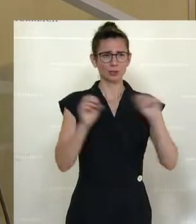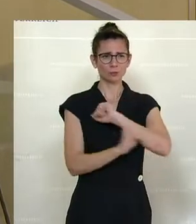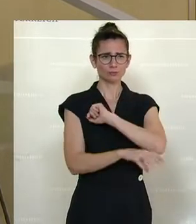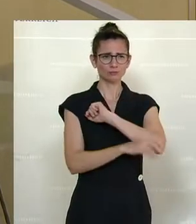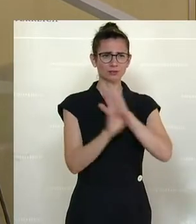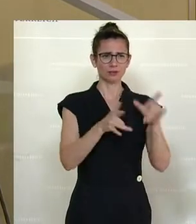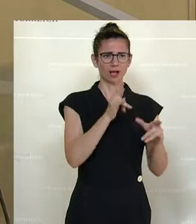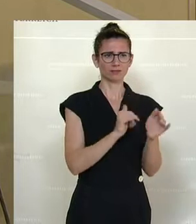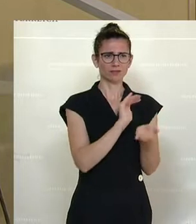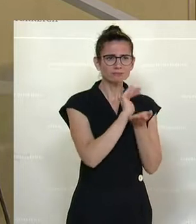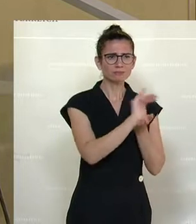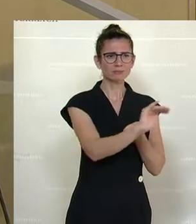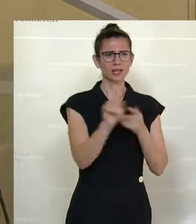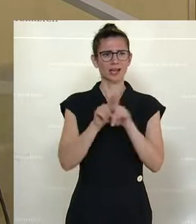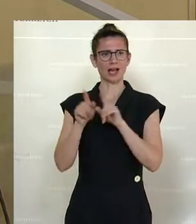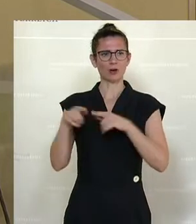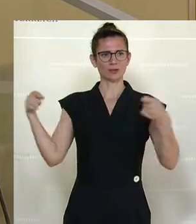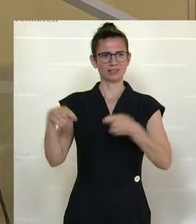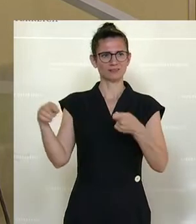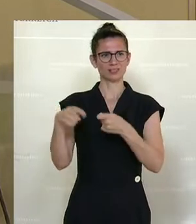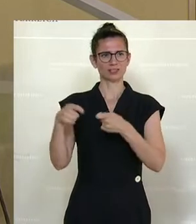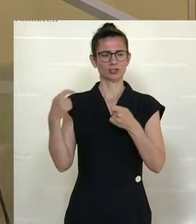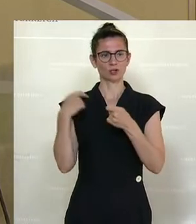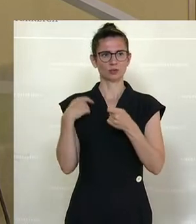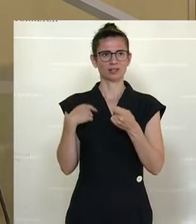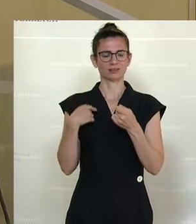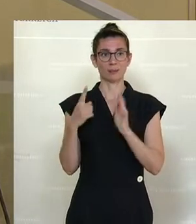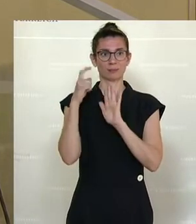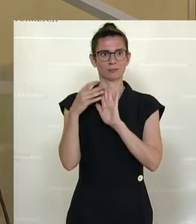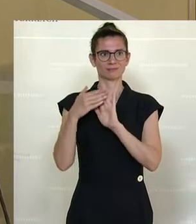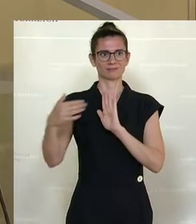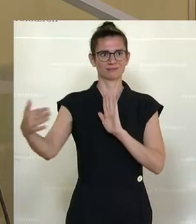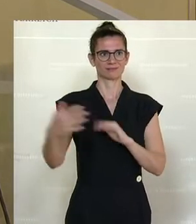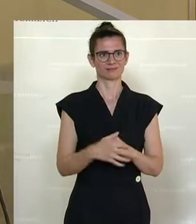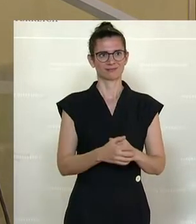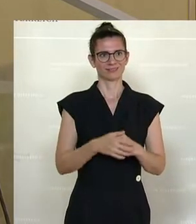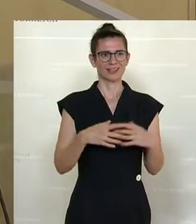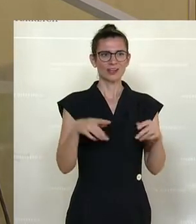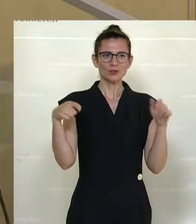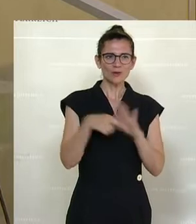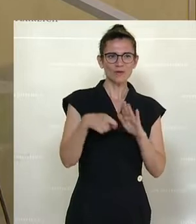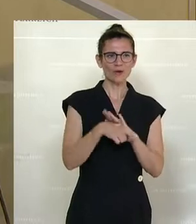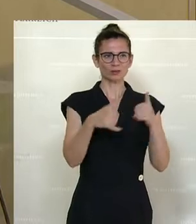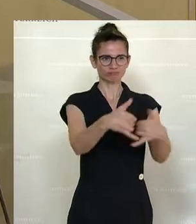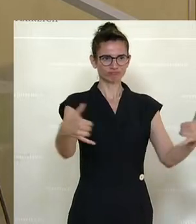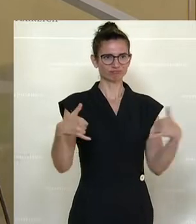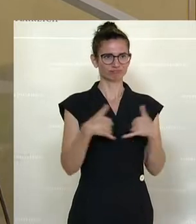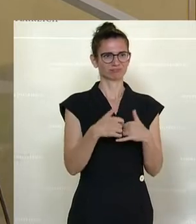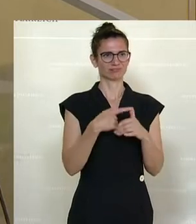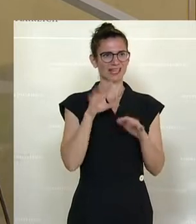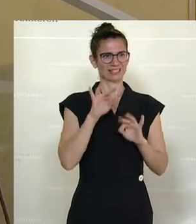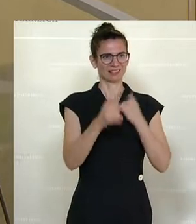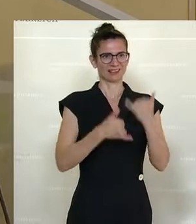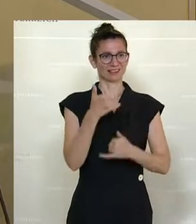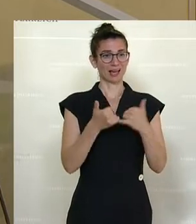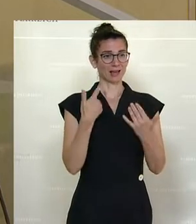einsparen, sondern vor allem Investitionen auslösen. Insgesamt führen die Förderungen in diesem Paket über die nächsten zehn Jahre